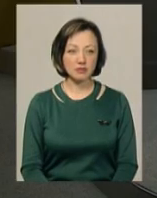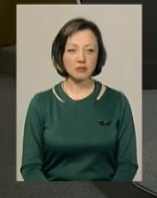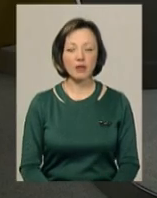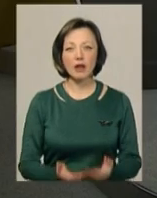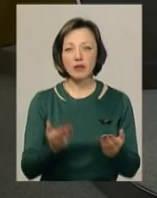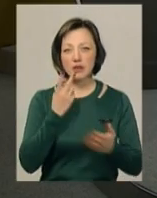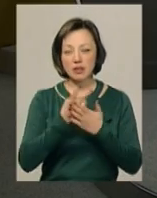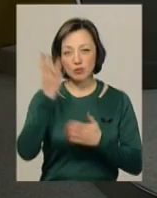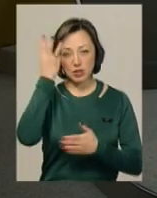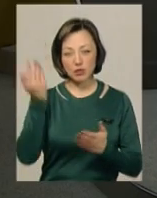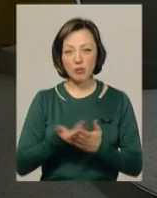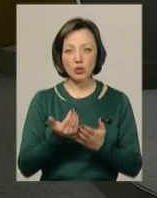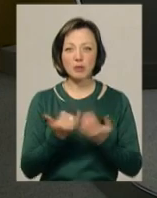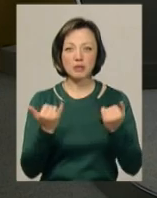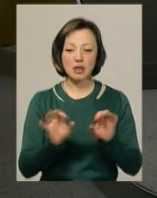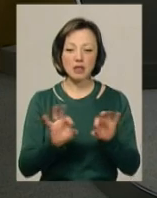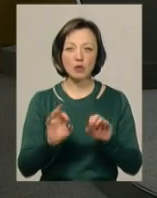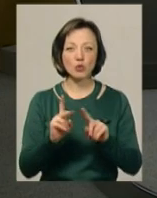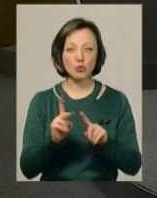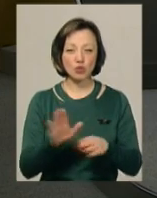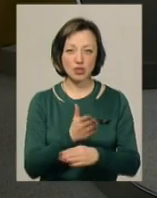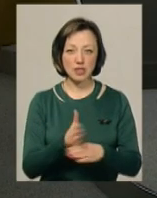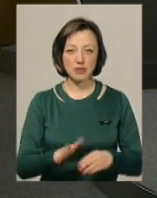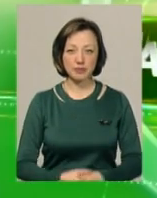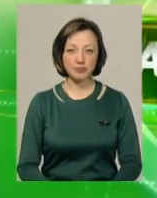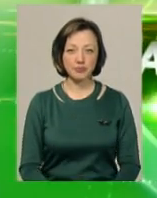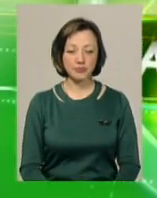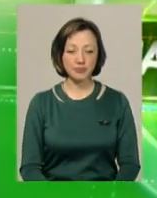Ви дивитися подільську панораму. Зараз анонс її другої частини.